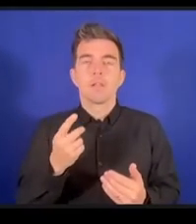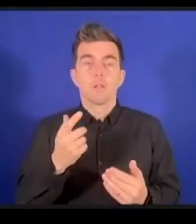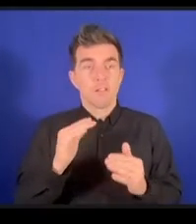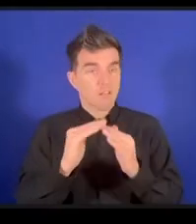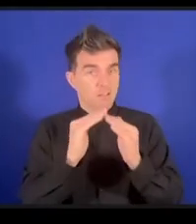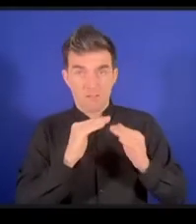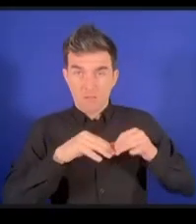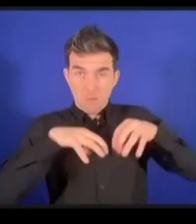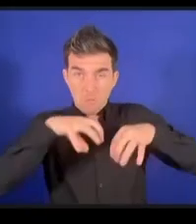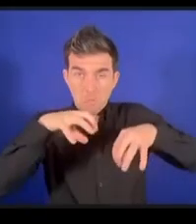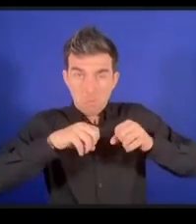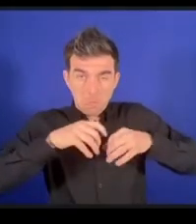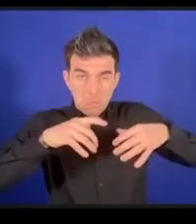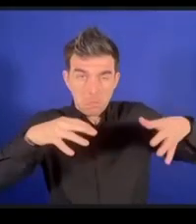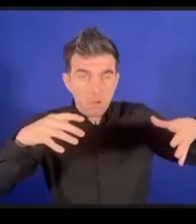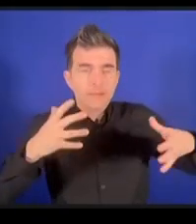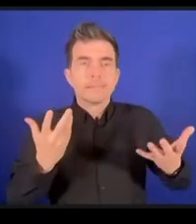しまうと